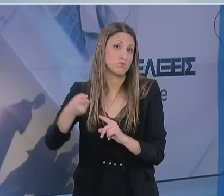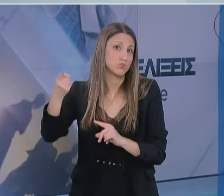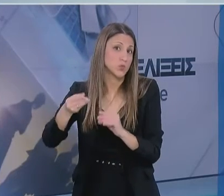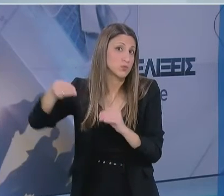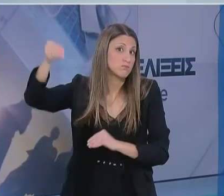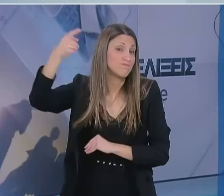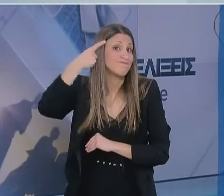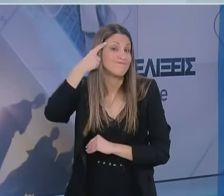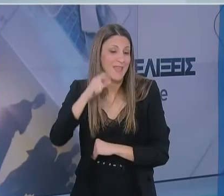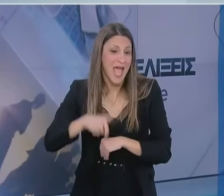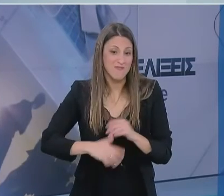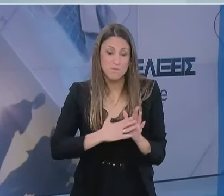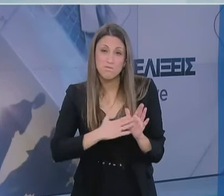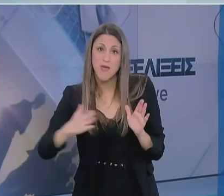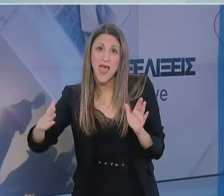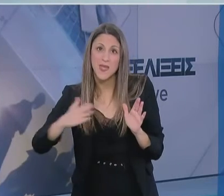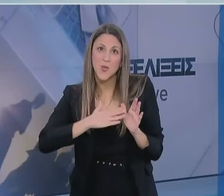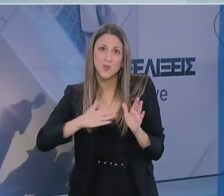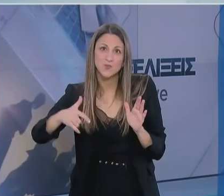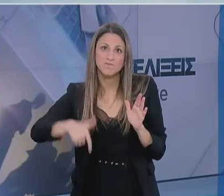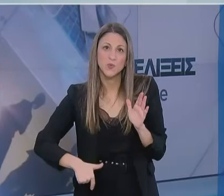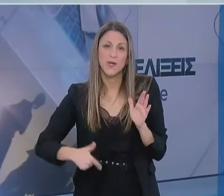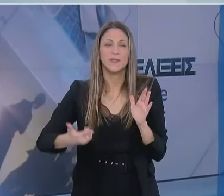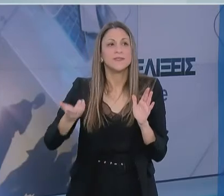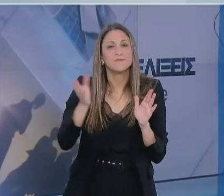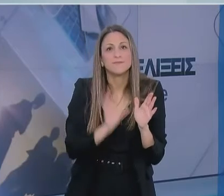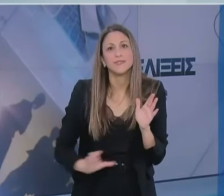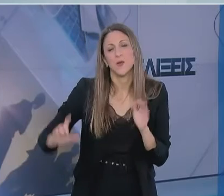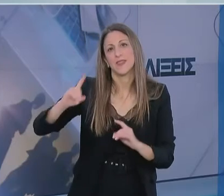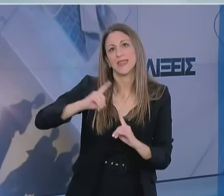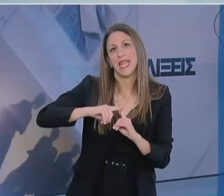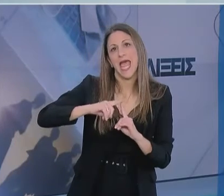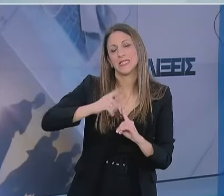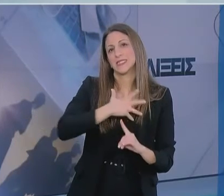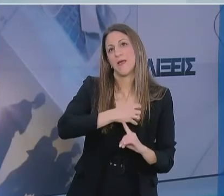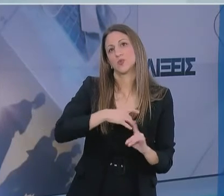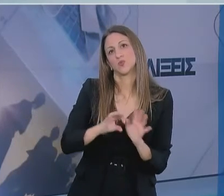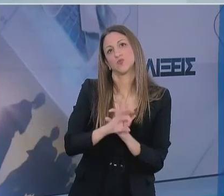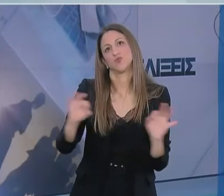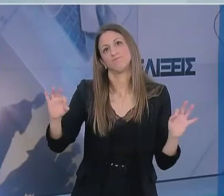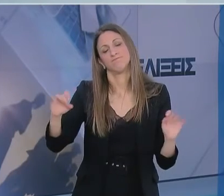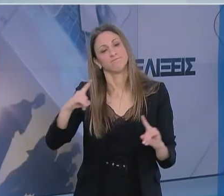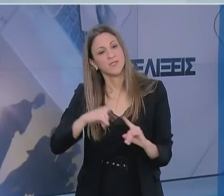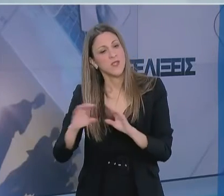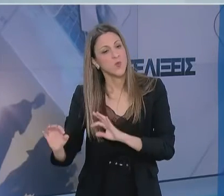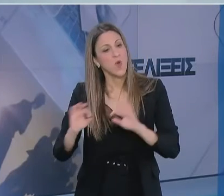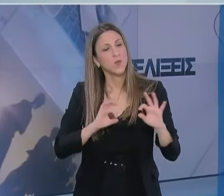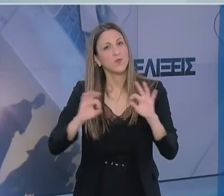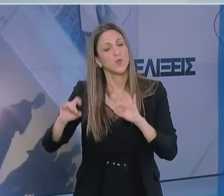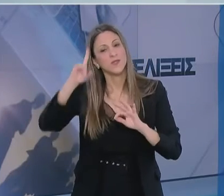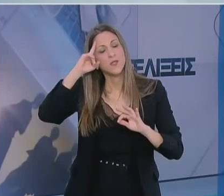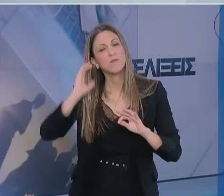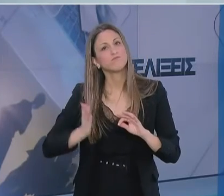Αυτή τη φάση ακριβώς περνάει αυτή τη στιγμή ο κόσμος μας. Προσπαθεί να βρει αξιόπιστα τέτοια τεστ αντισωμάτων τα οποία θα μας δείξουν καλύτερα την